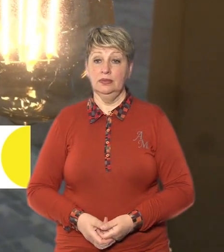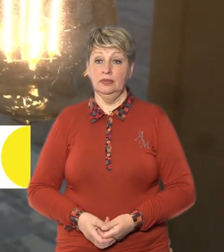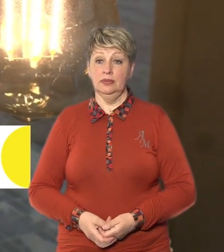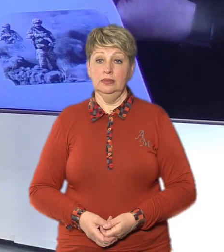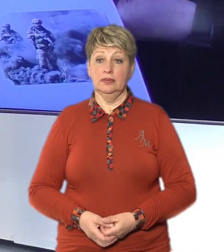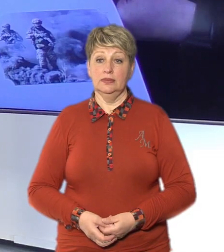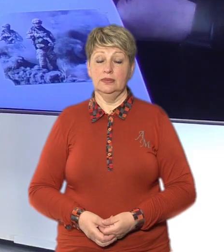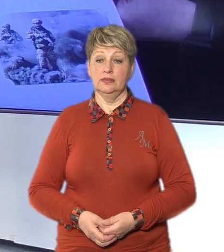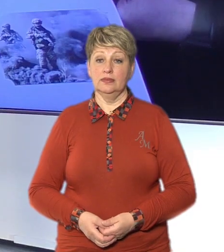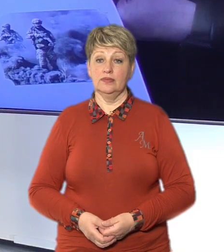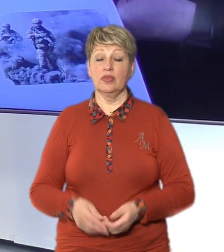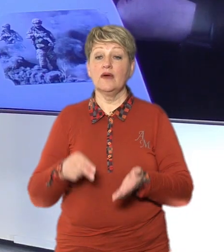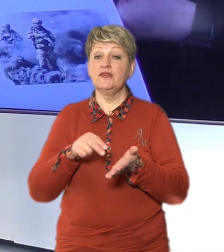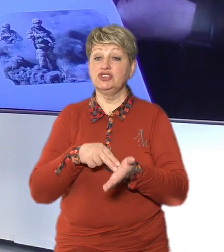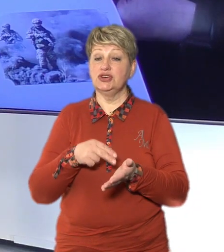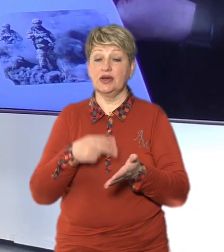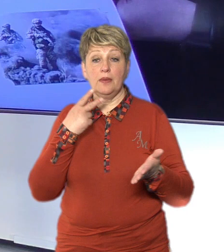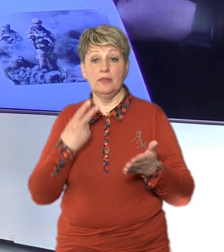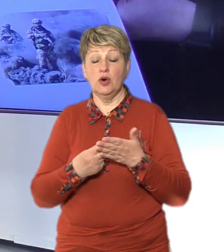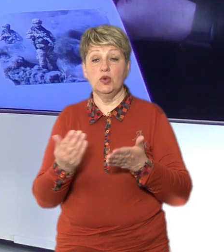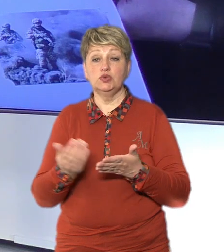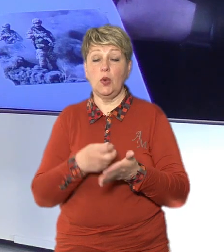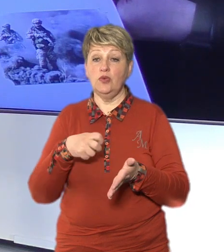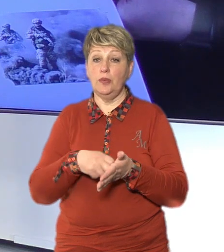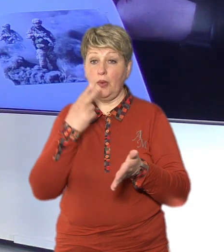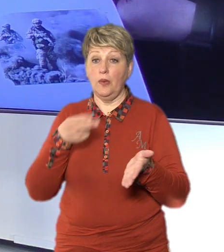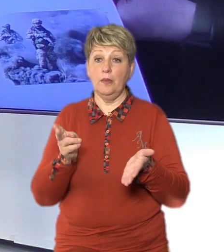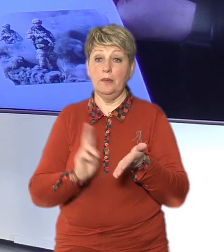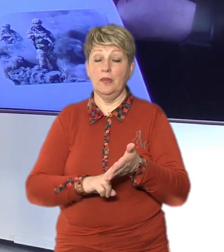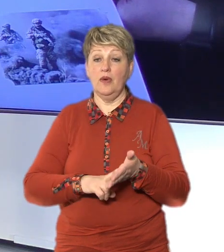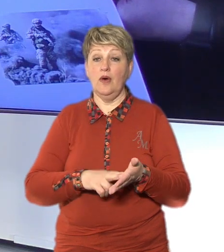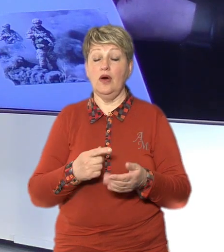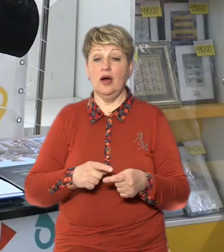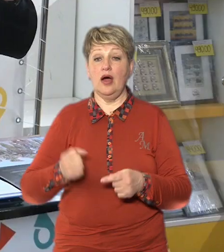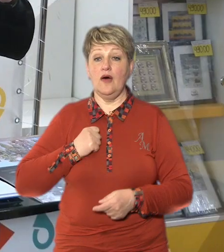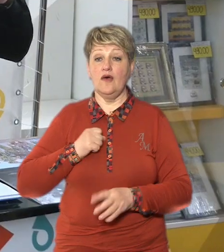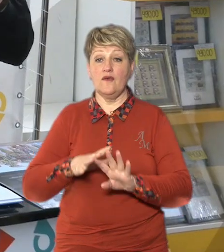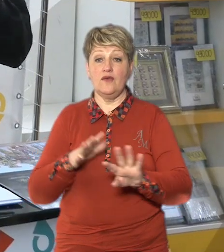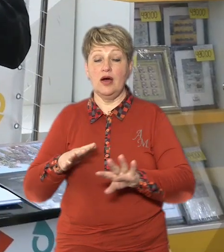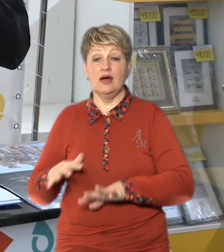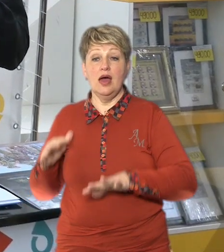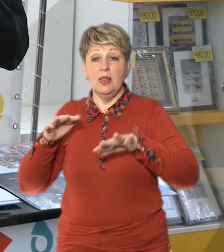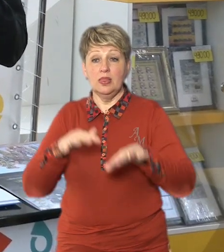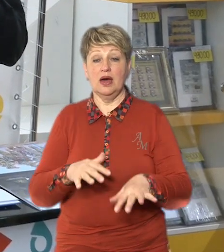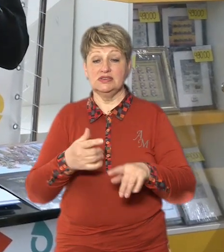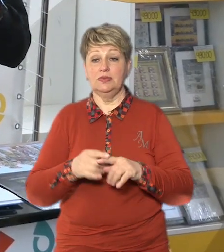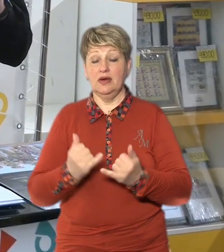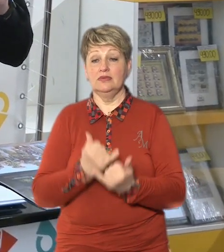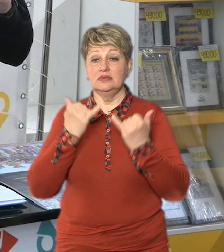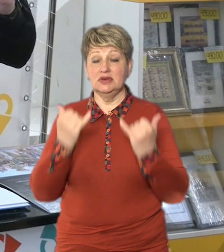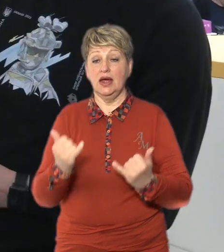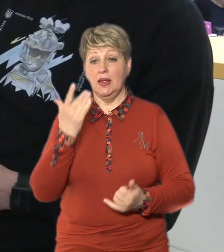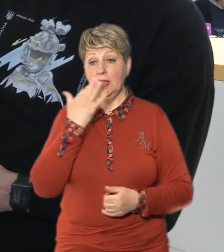Черкаси У Черкасах презентували нову поштову марку «Гвардія наступу» Вона присвячена підрозділам Держприкордонслужби,